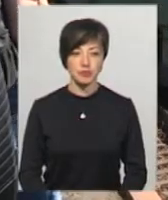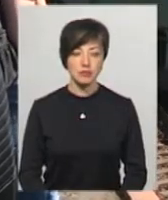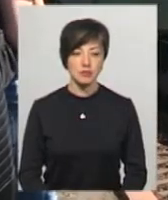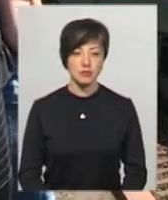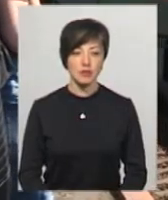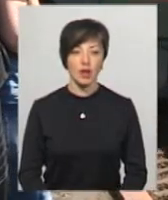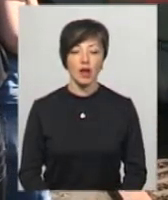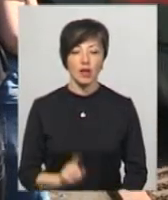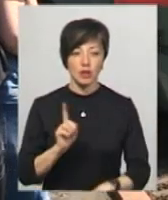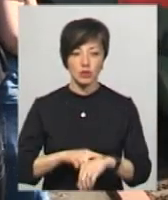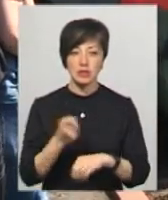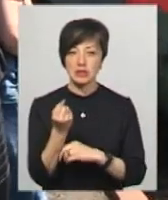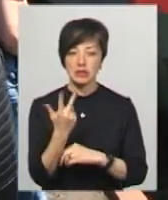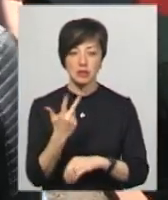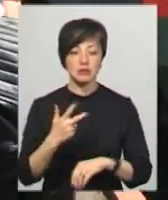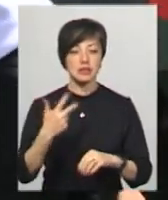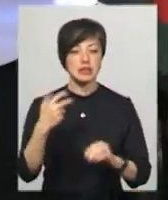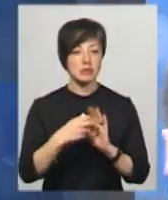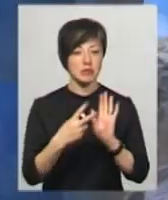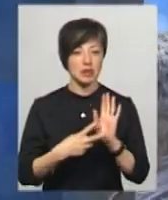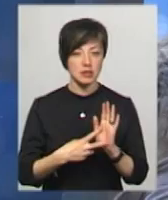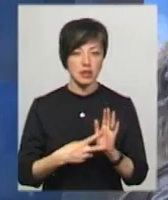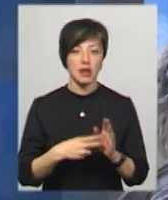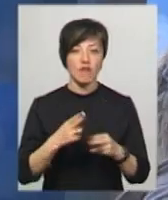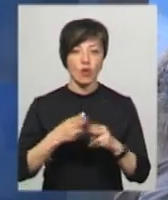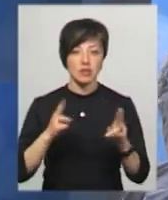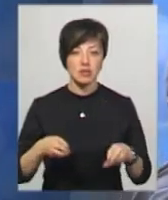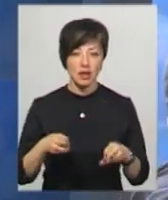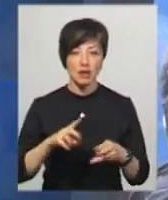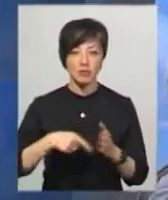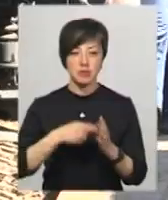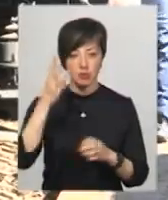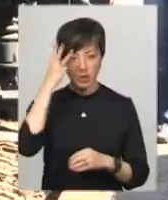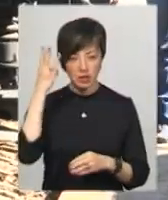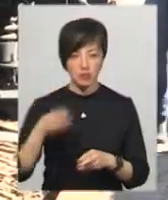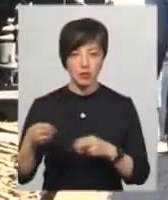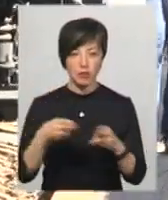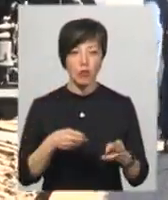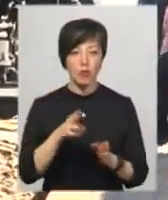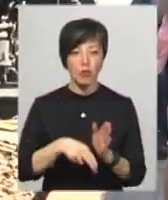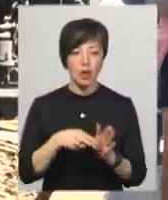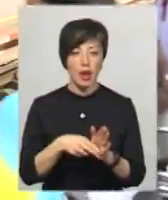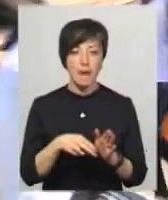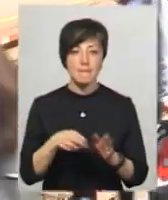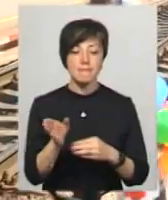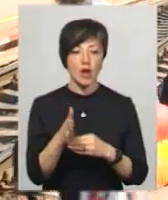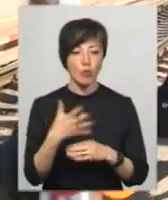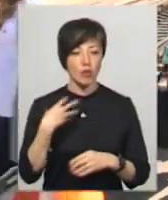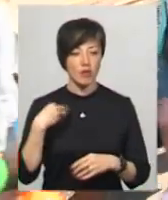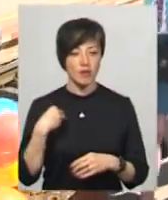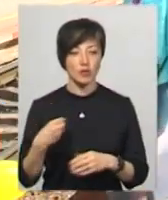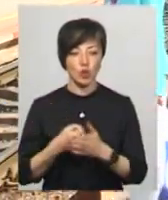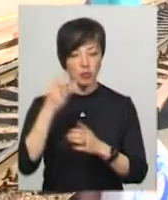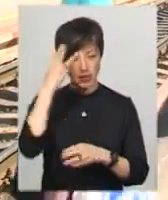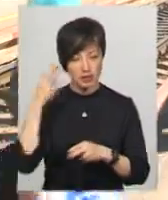На годинок у 13-та година 17 хвилин, а на залізічному вокзелі міста Хмельницького прибув потяг Маріуполь-Львів. Сьогодні ним до